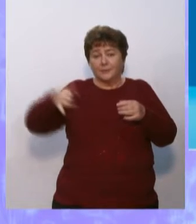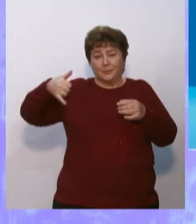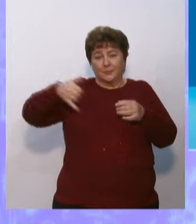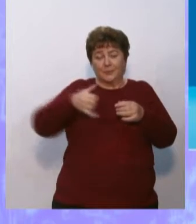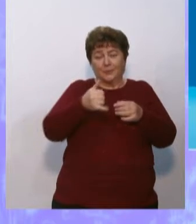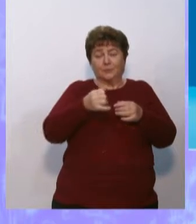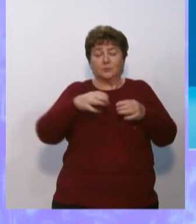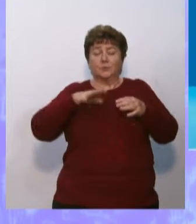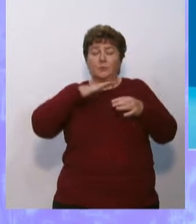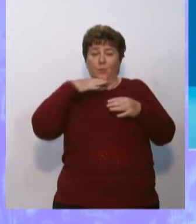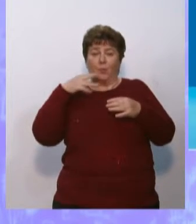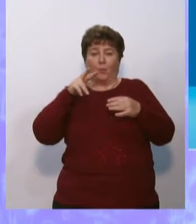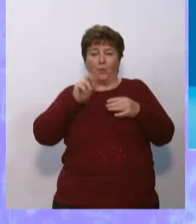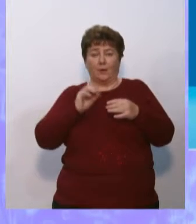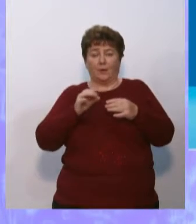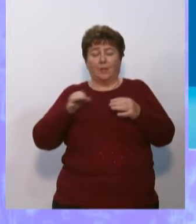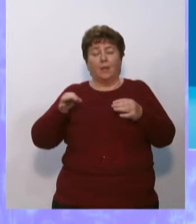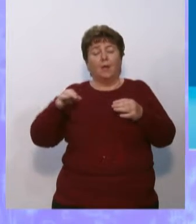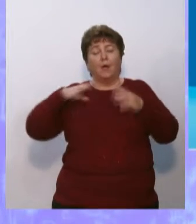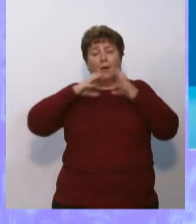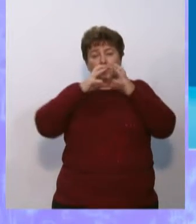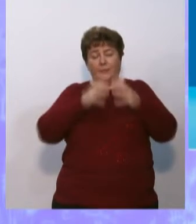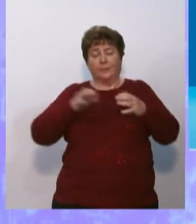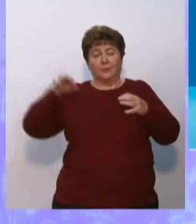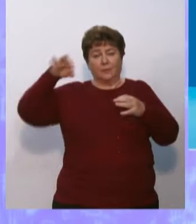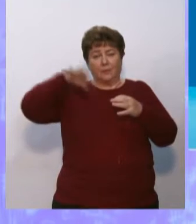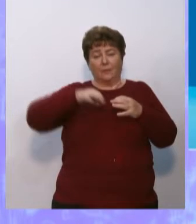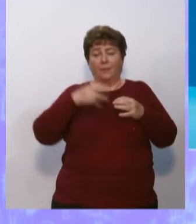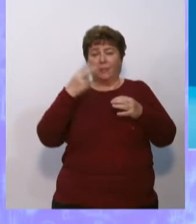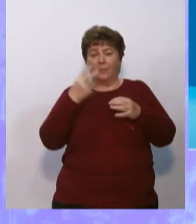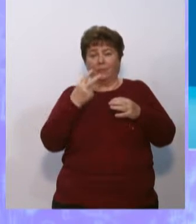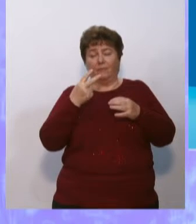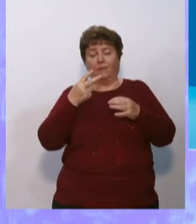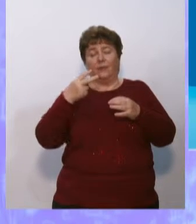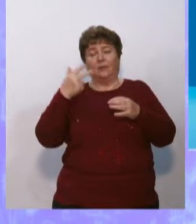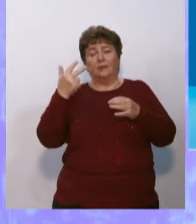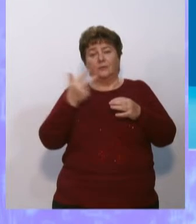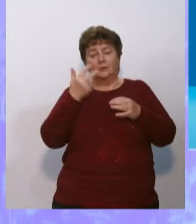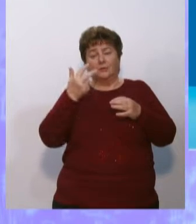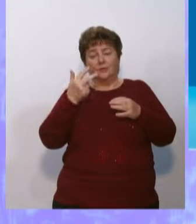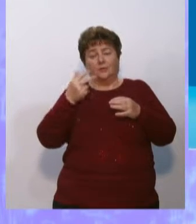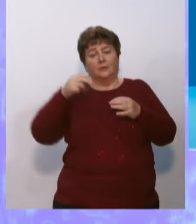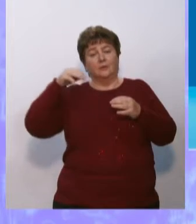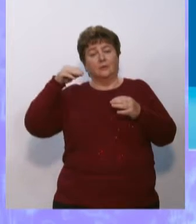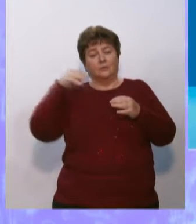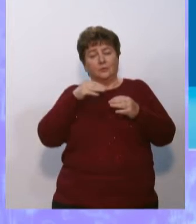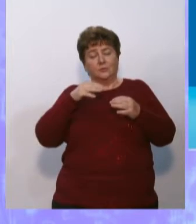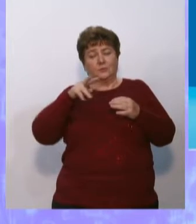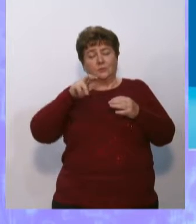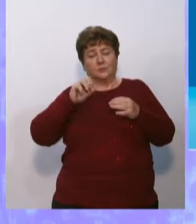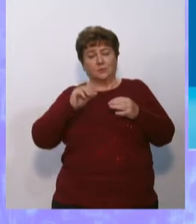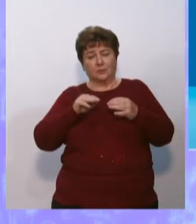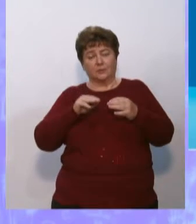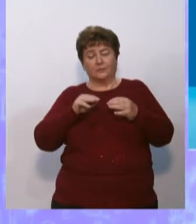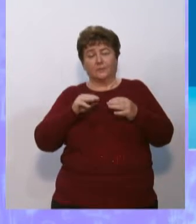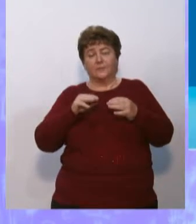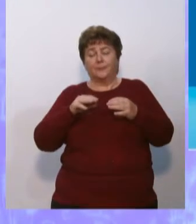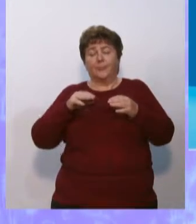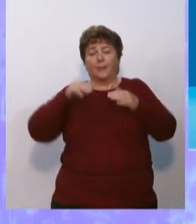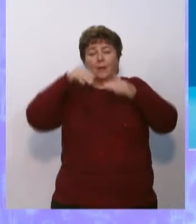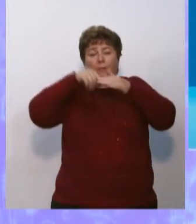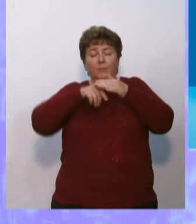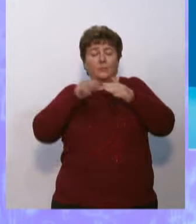лет. Мировой океан – 2,5-3 тысячи лет. Подземные воды